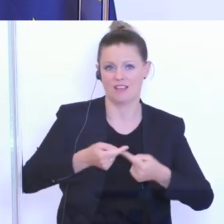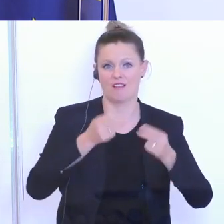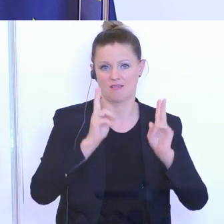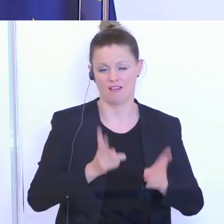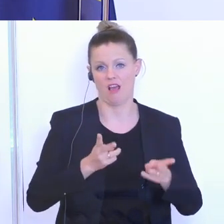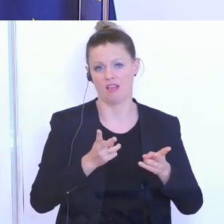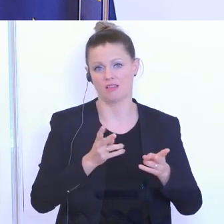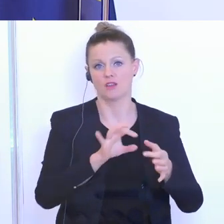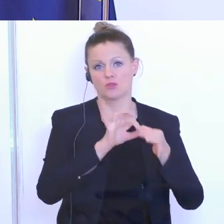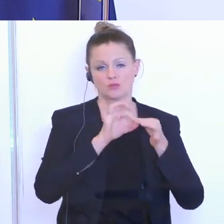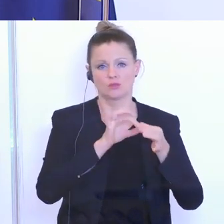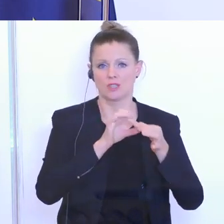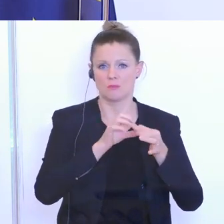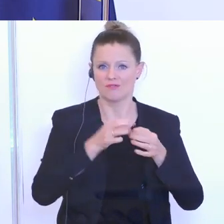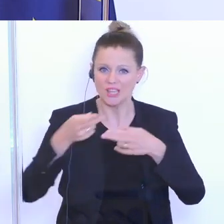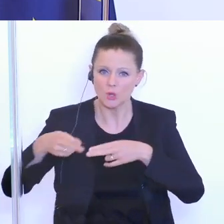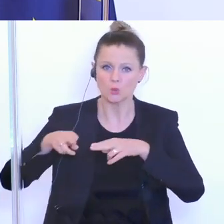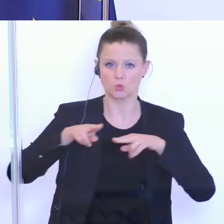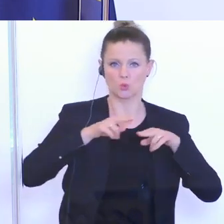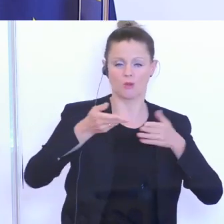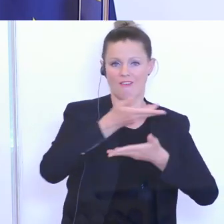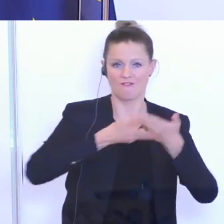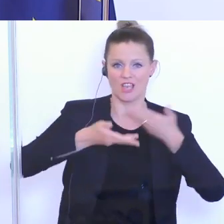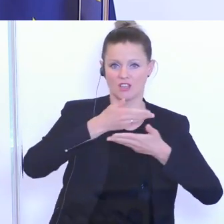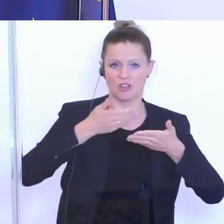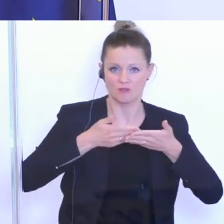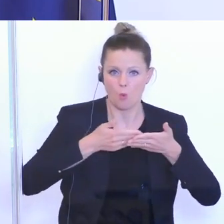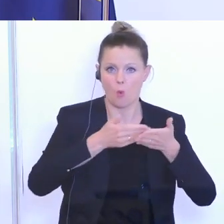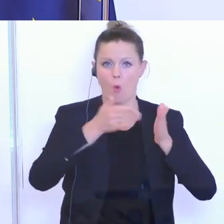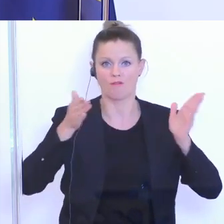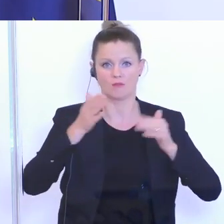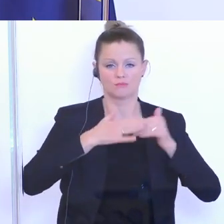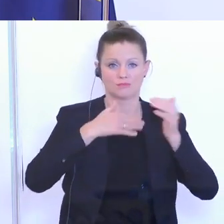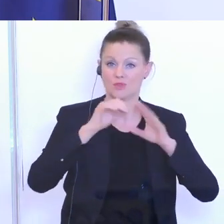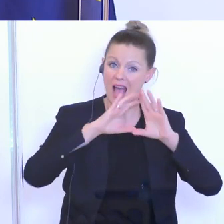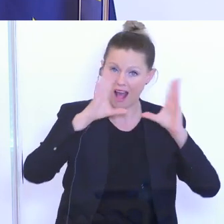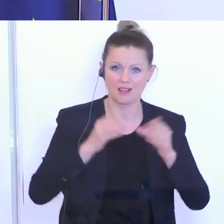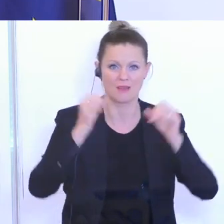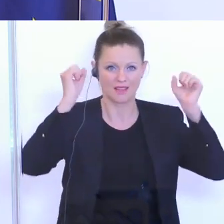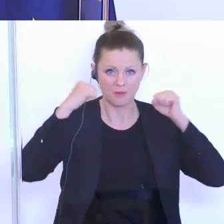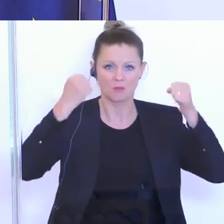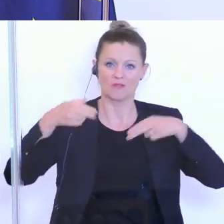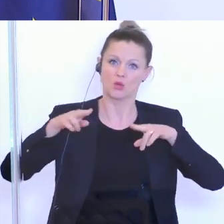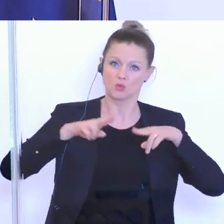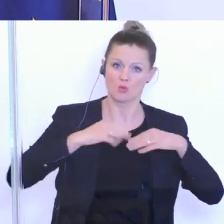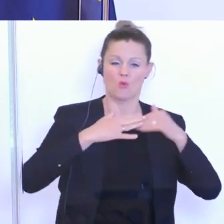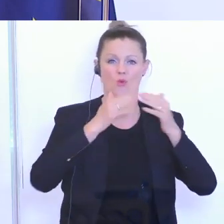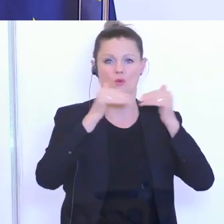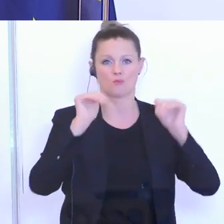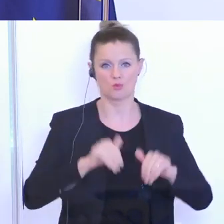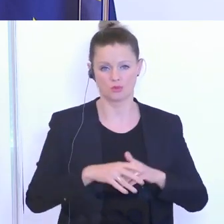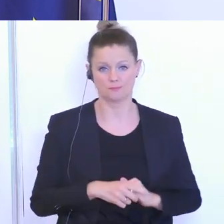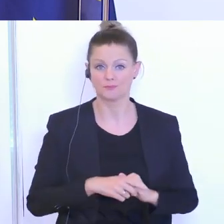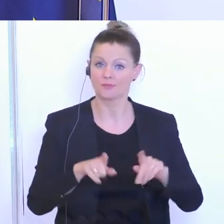Zusammenhang mit dem Wiederhochfahren der Wirtschaft und der Republik insgesamt. Wir haben natürlich